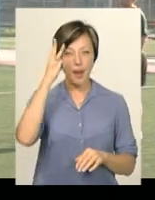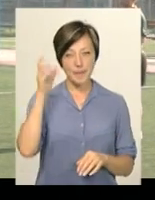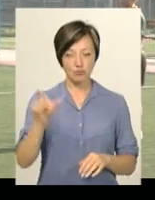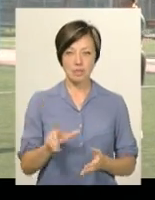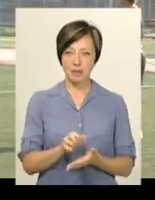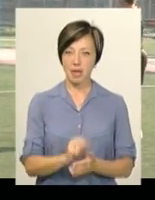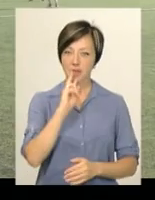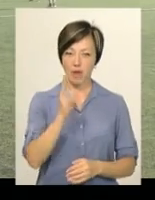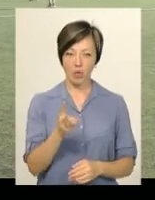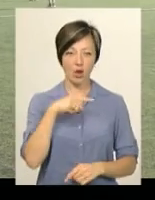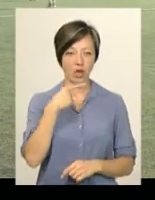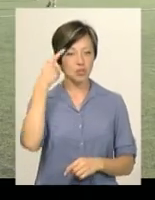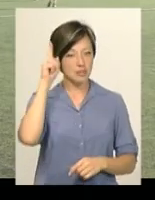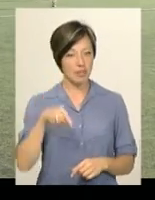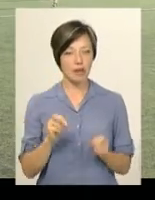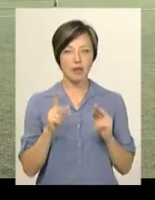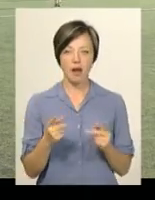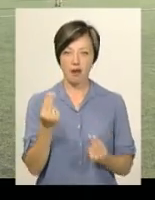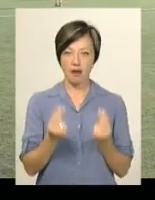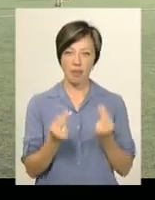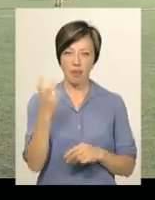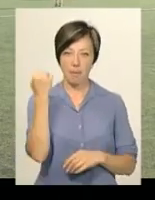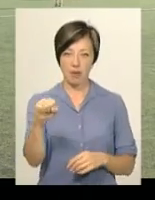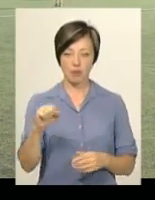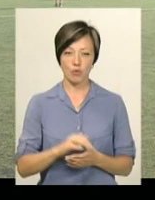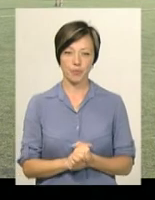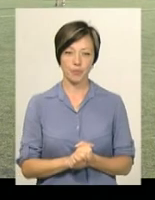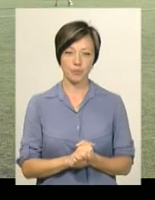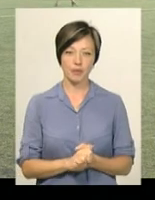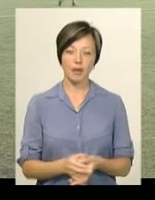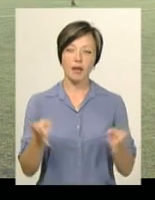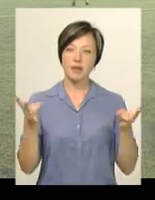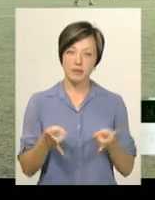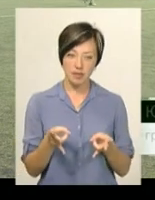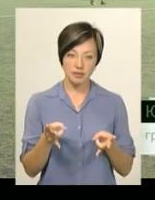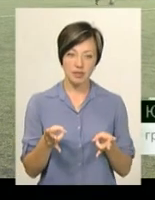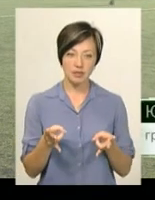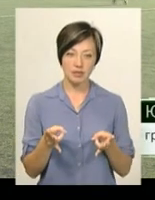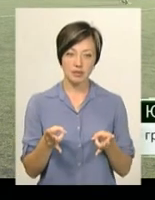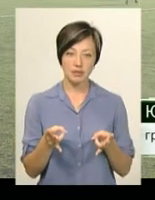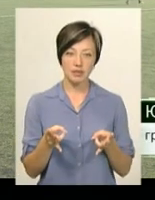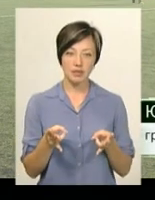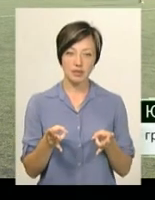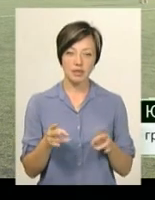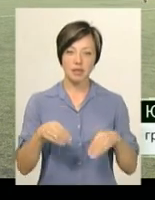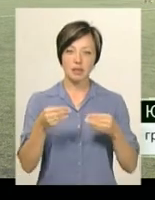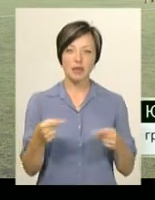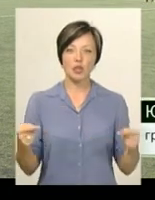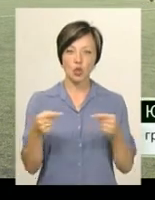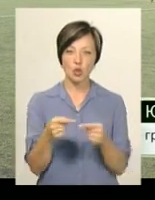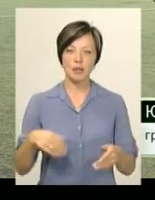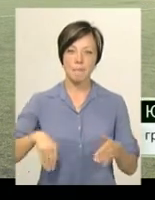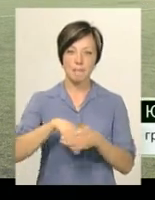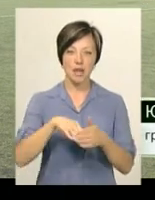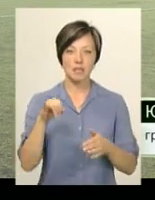займається два роки. Каже, знає, як грати на перемогу. «В регіпі це потрібно давати точний пас і